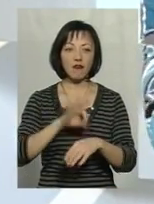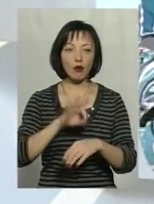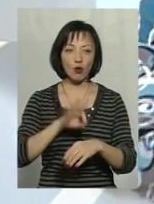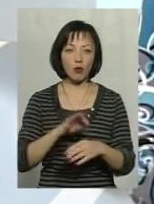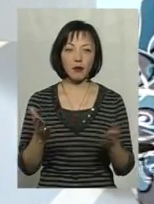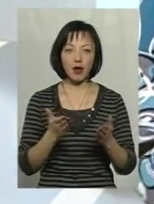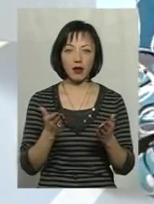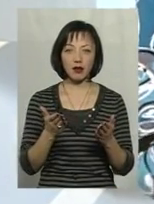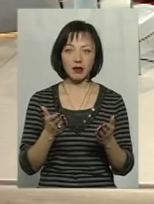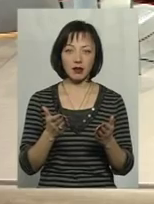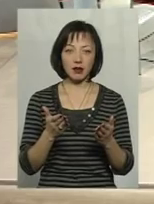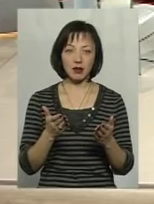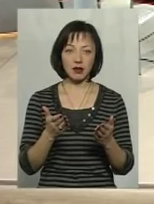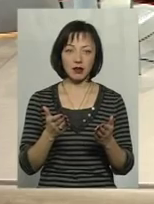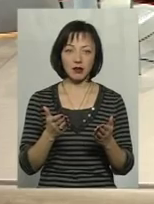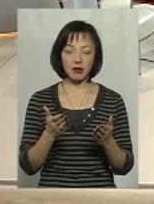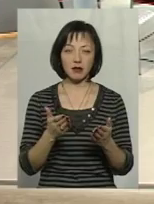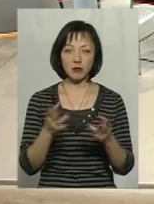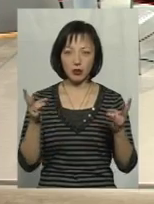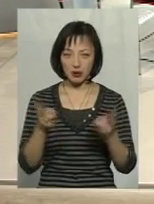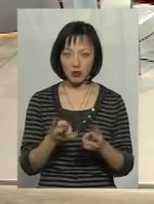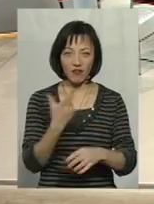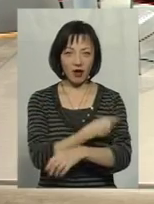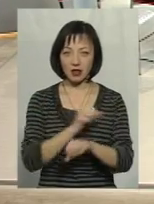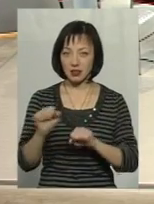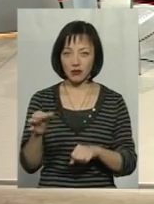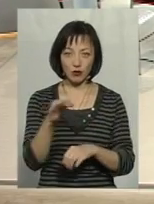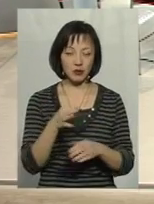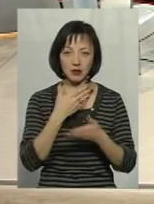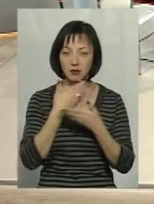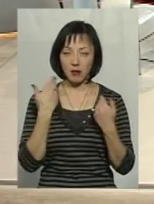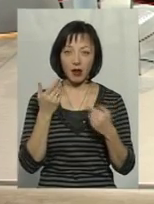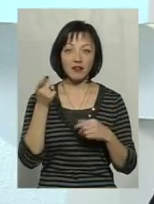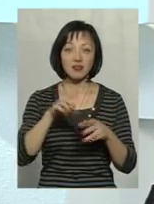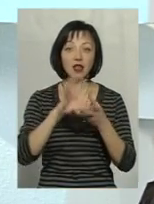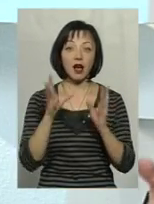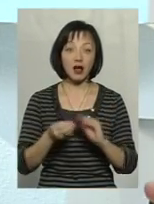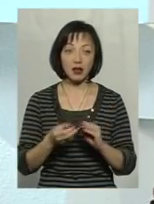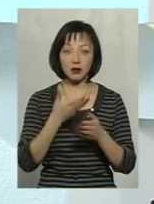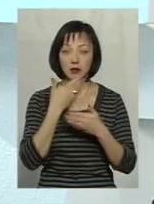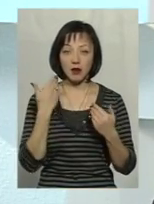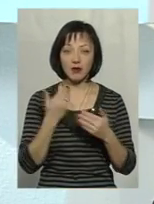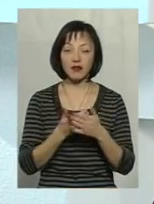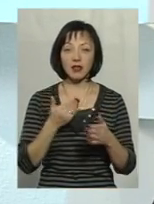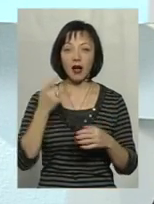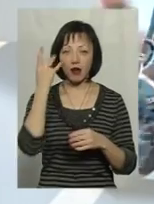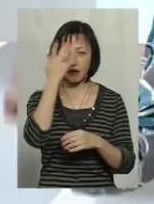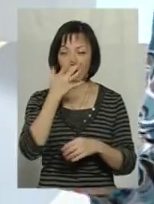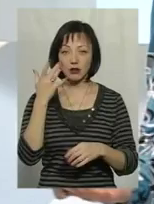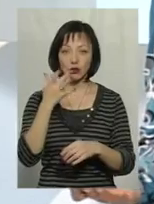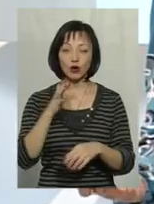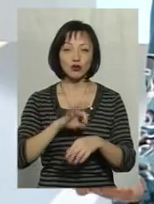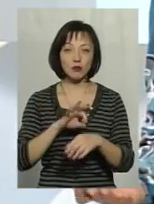регулюються вакцинами. Вакцин немає в області. Так, немає. Та їх немає взагалі. Від, наприклад, від африканської Чуми, всього